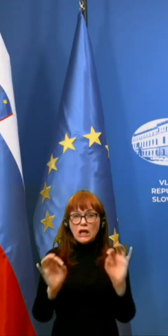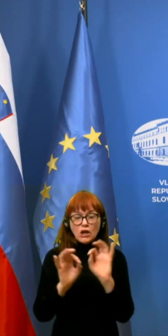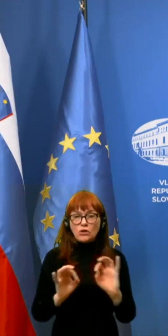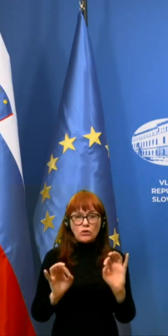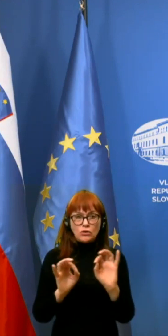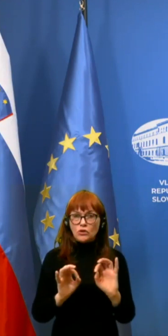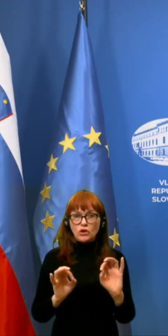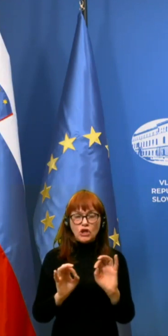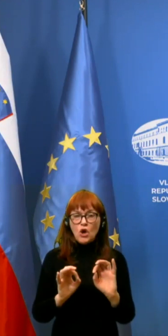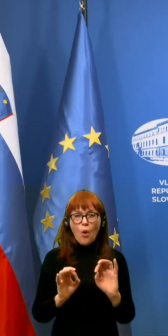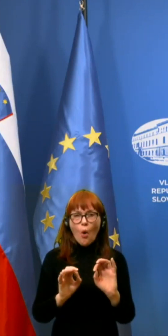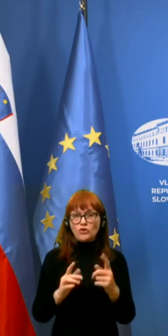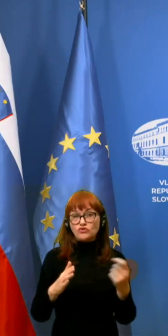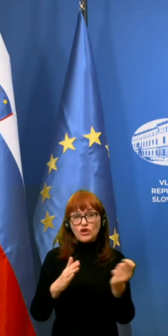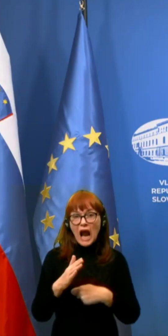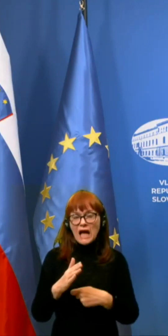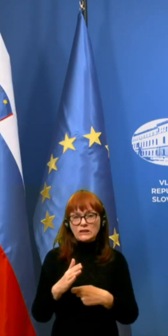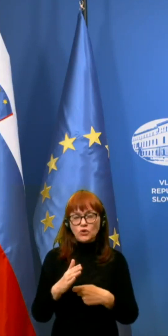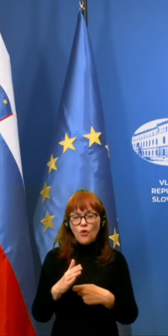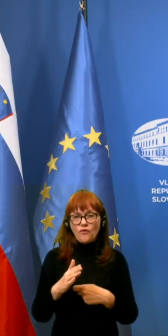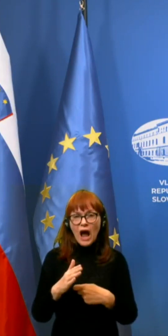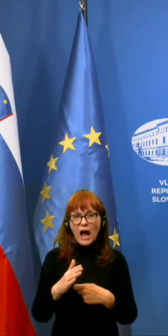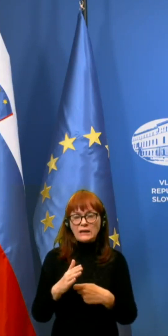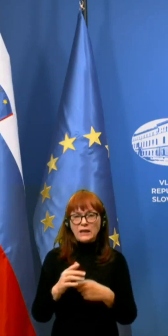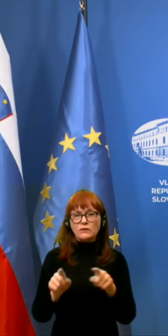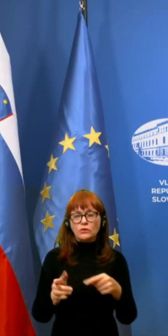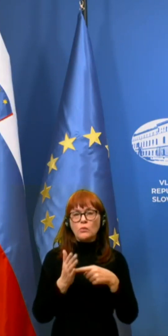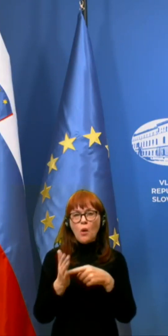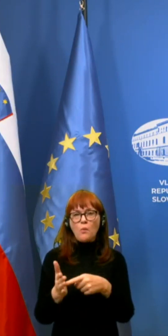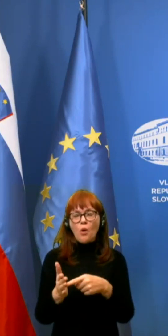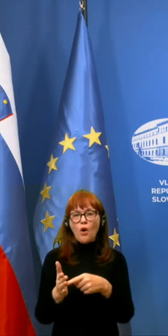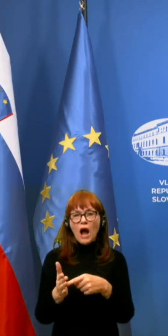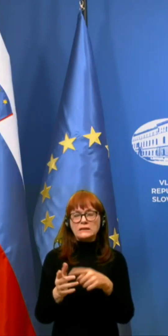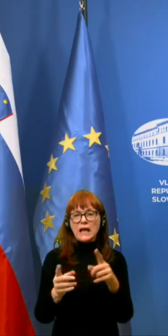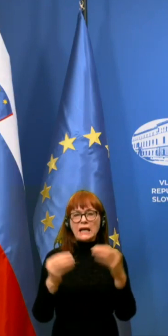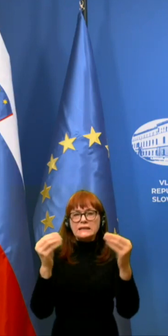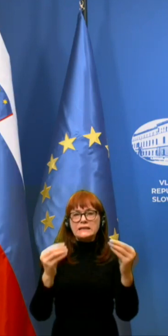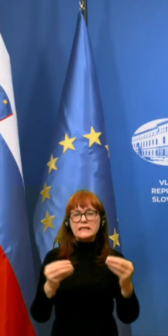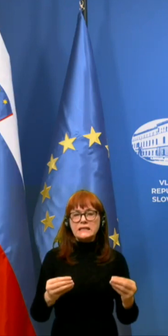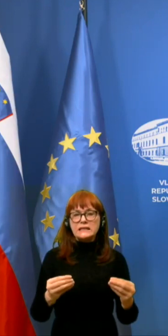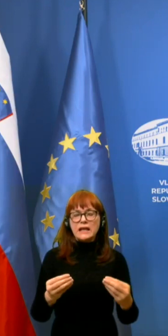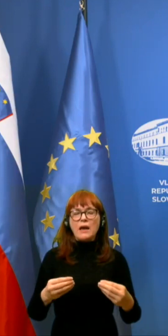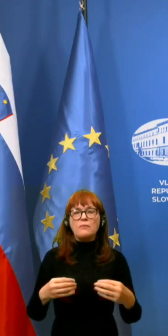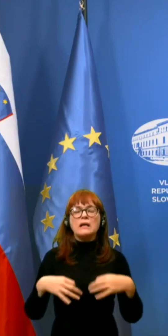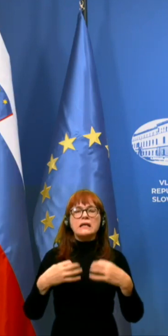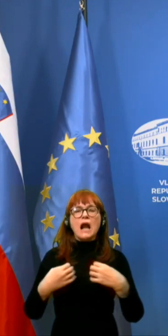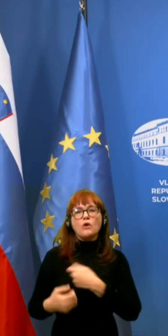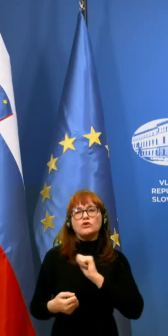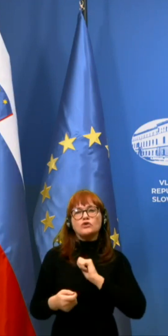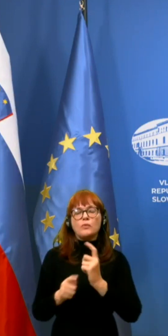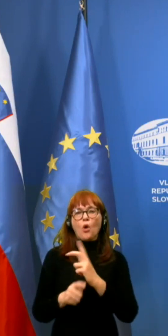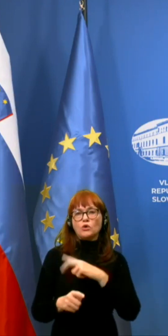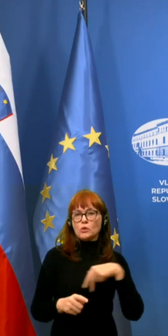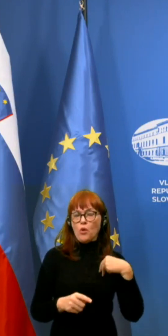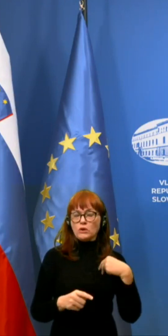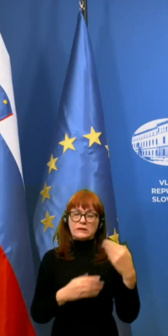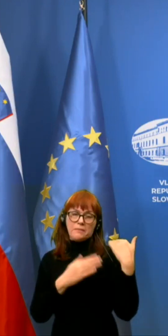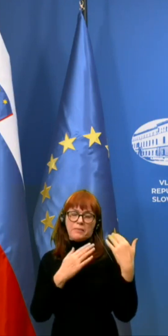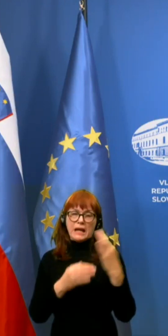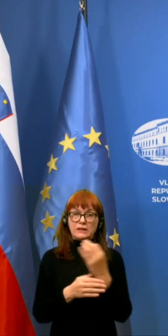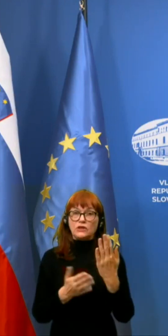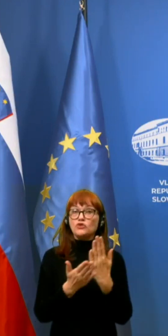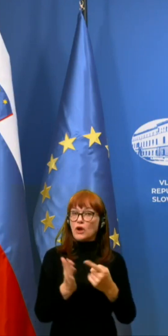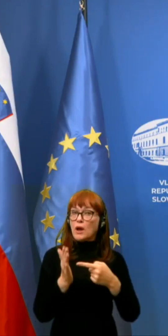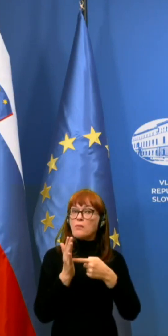namen kaznovanje, to smo pokazali, oziroma to so sistemi, tako zdravstvena inšpekcija, kot policija, bo preteklih dneh, že